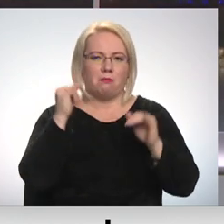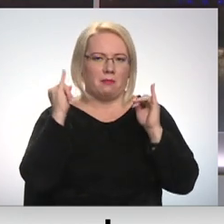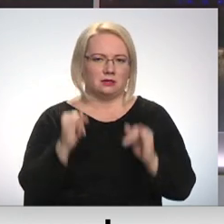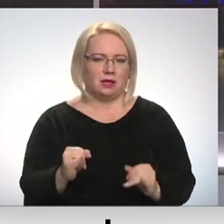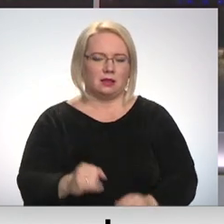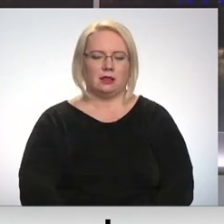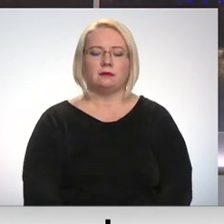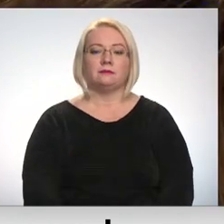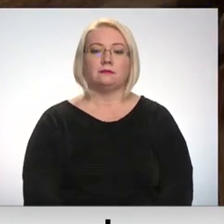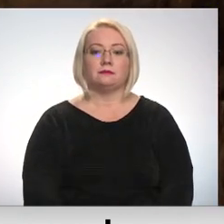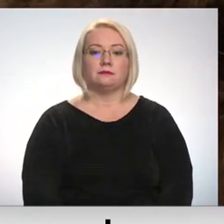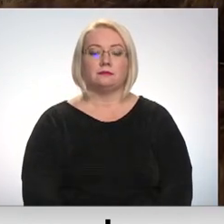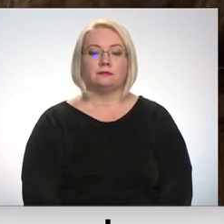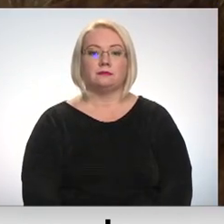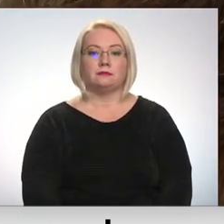Boša.